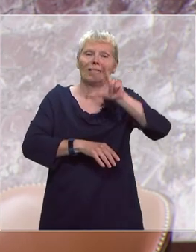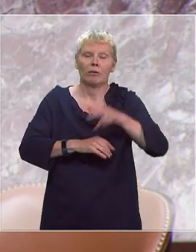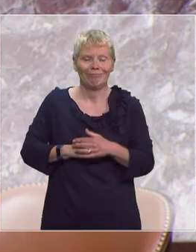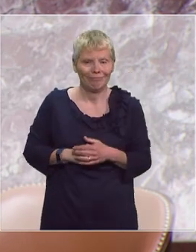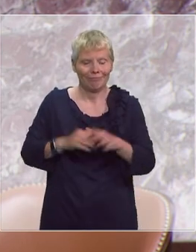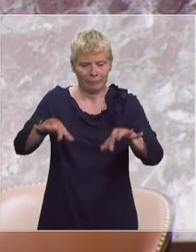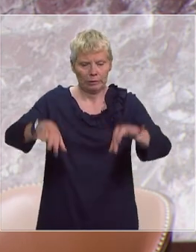séance est levée merci merci Sous